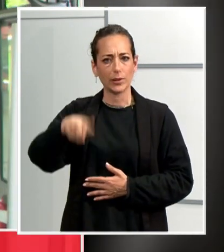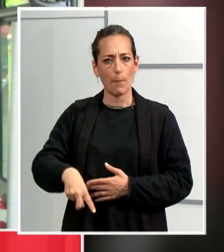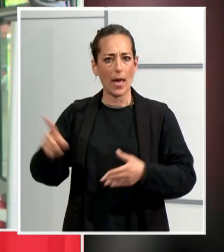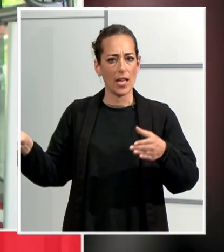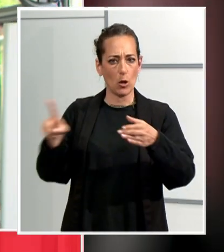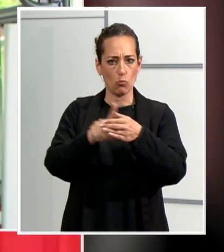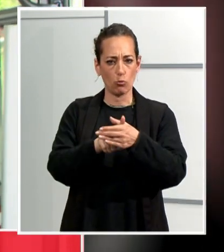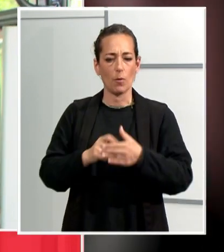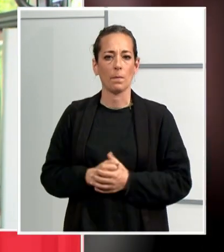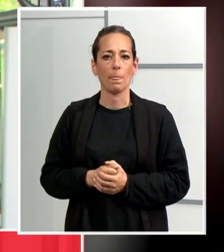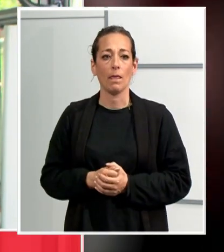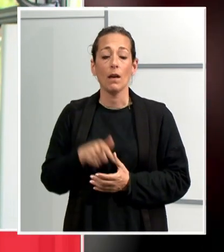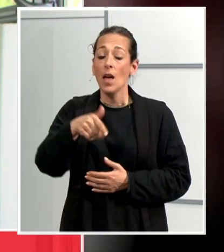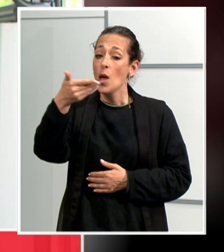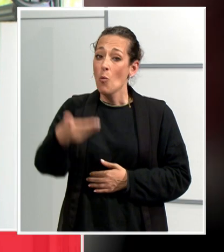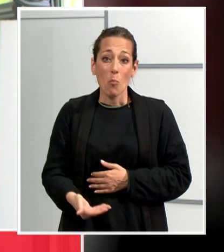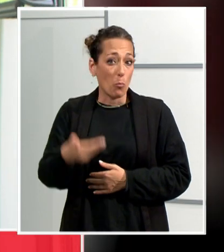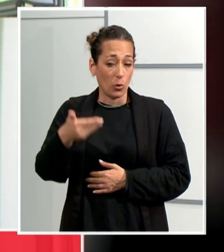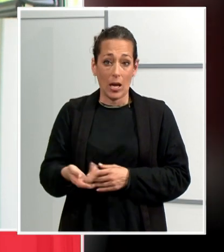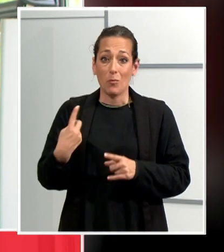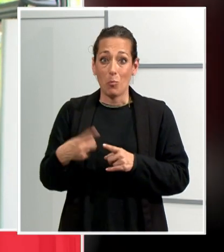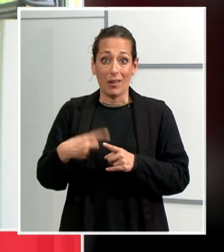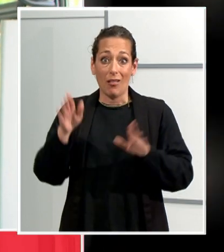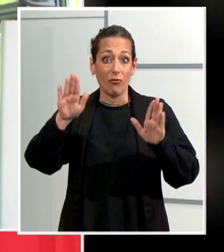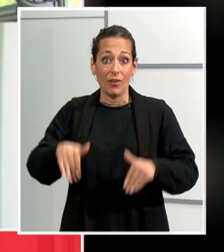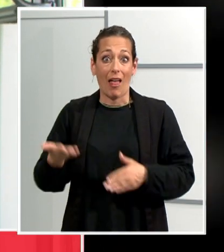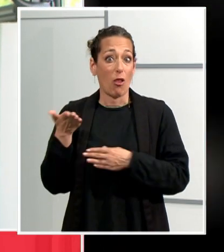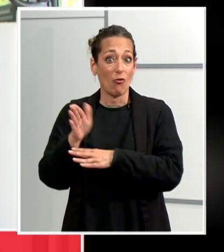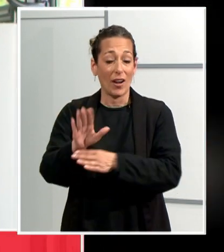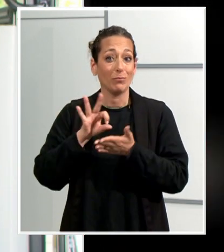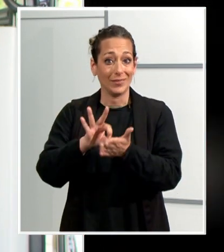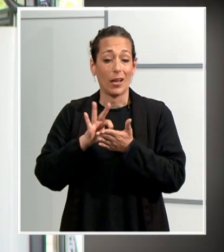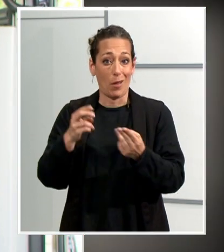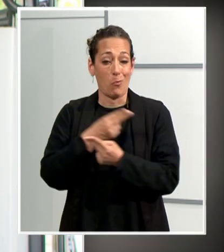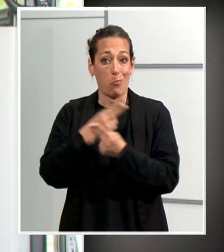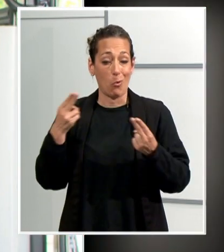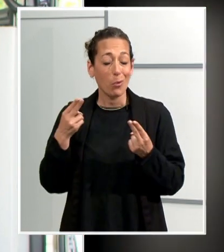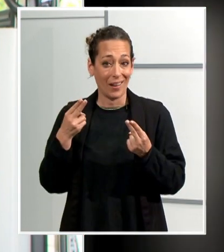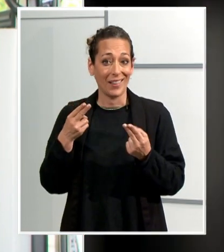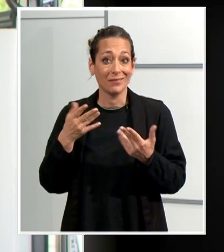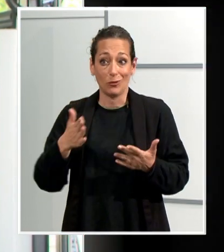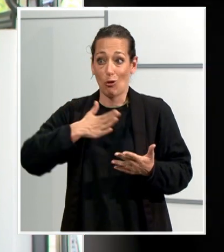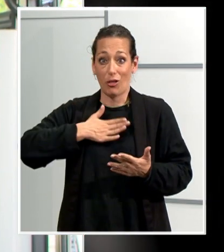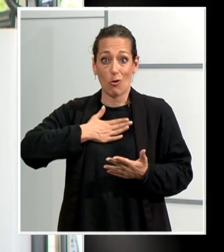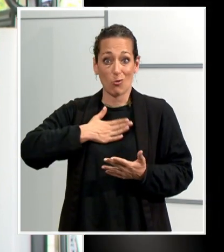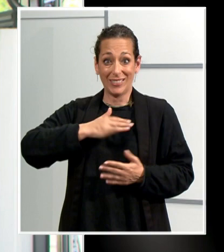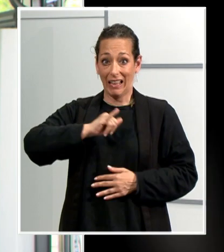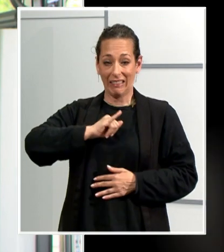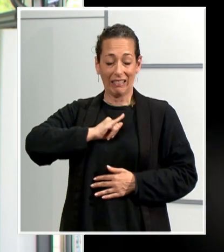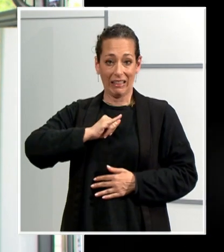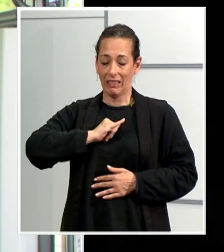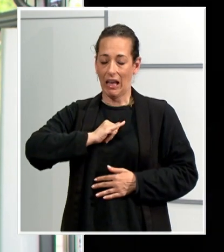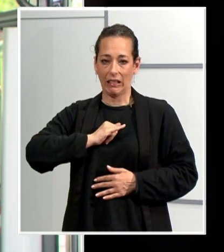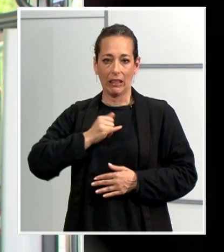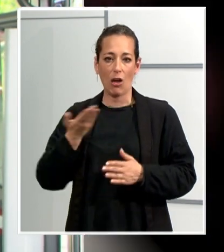perquè al final donem un servei públic i la nostra raó de ser és donar una millora del servei